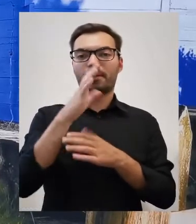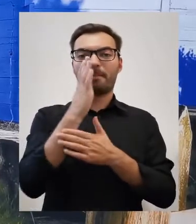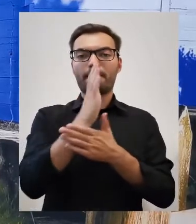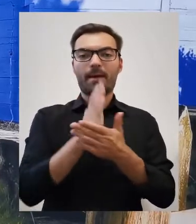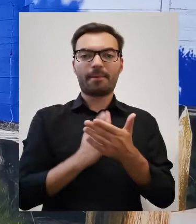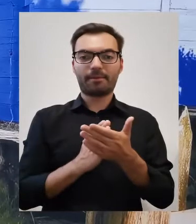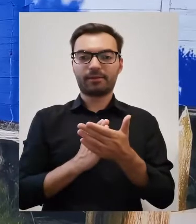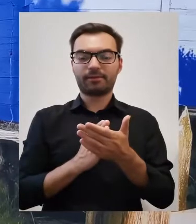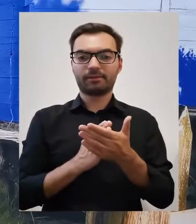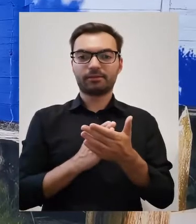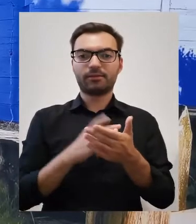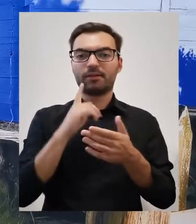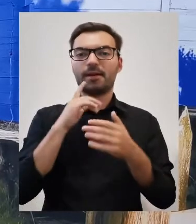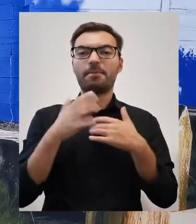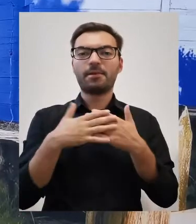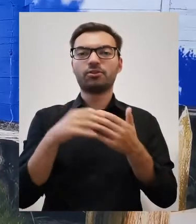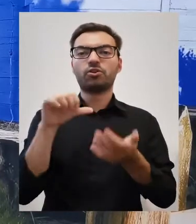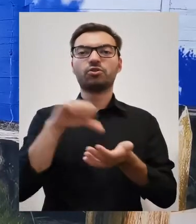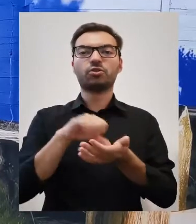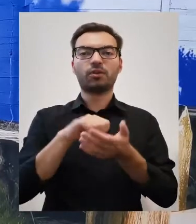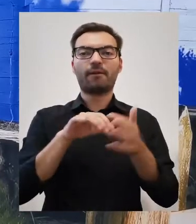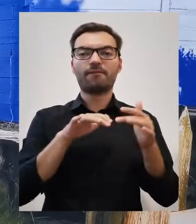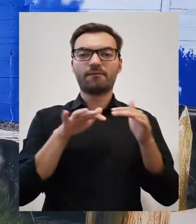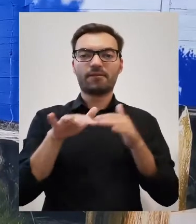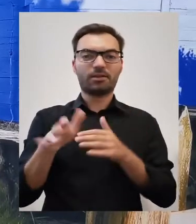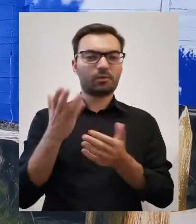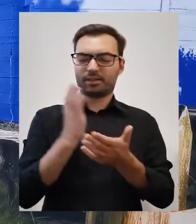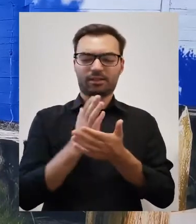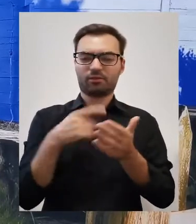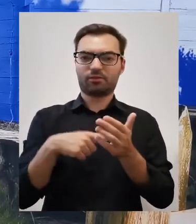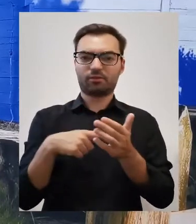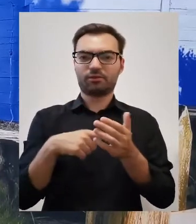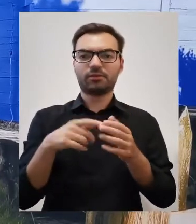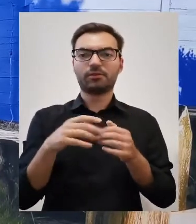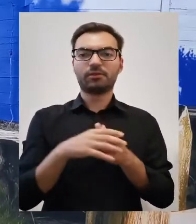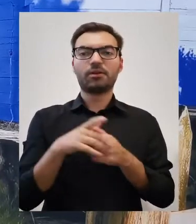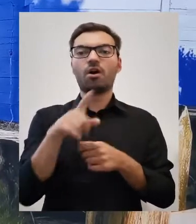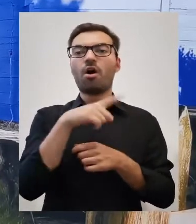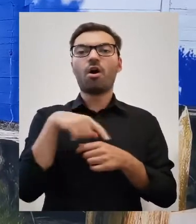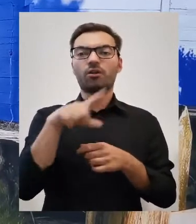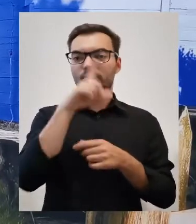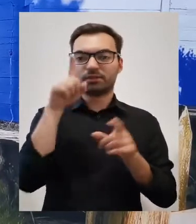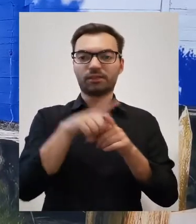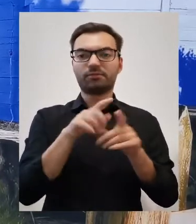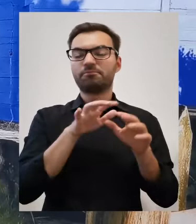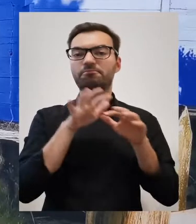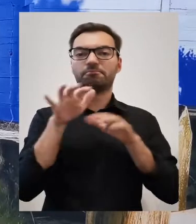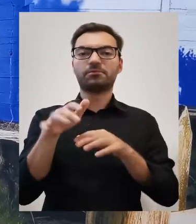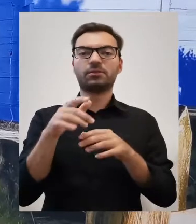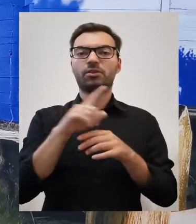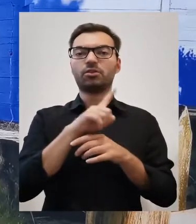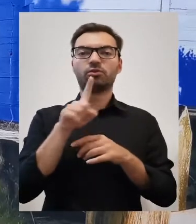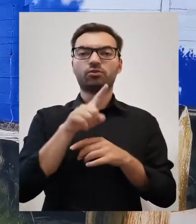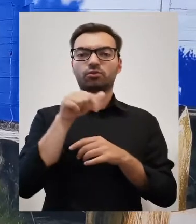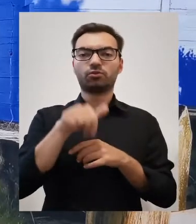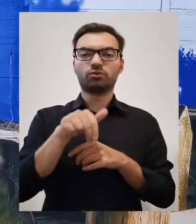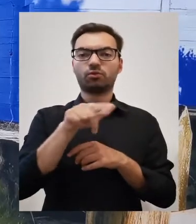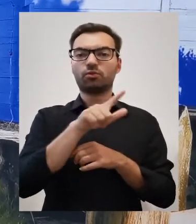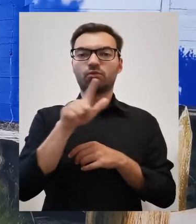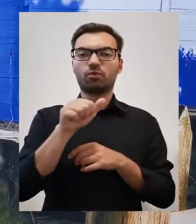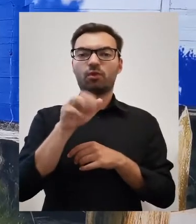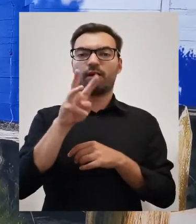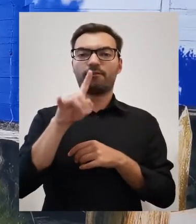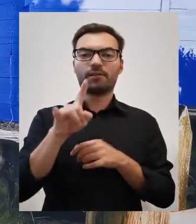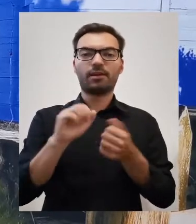uważnie mapie właśnie wzdłuż środkowej Wisły, ale nie tylko tam, bo oni osiedlali się również m.in. na